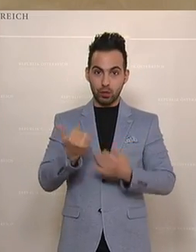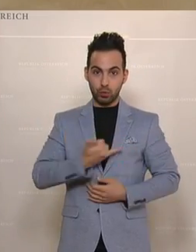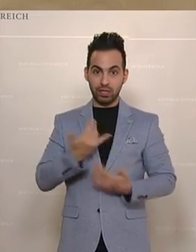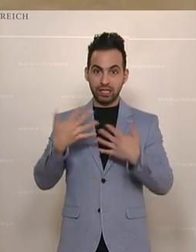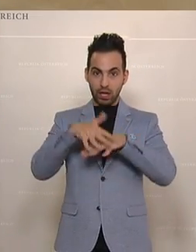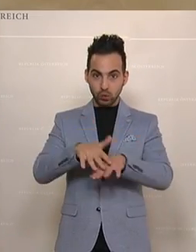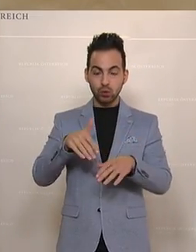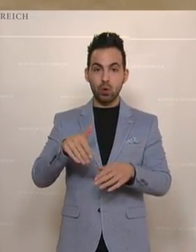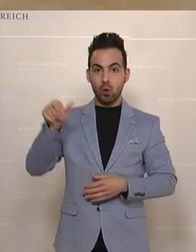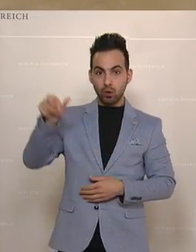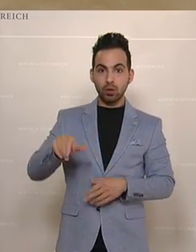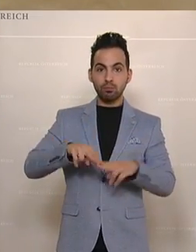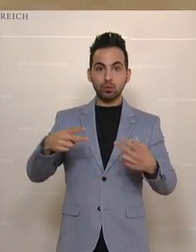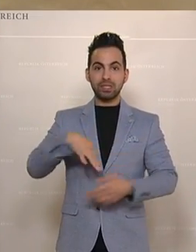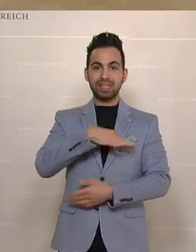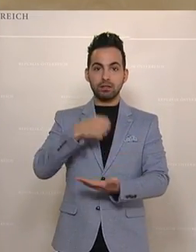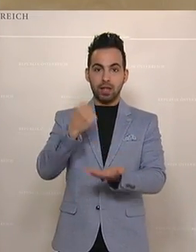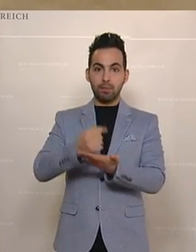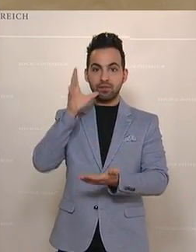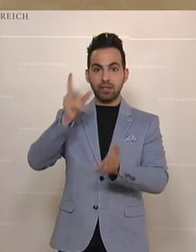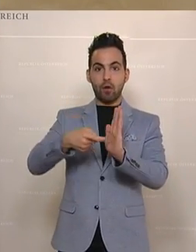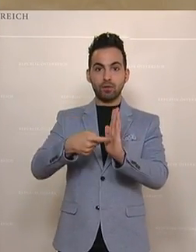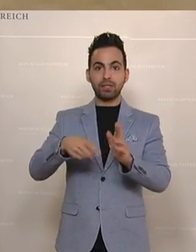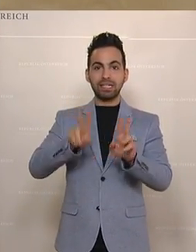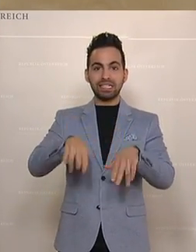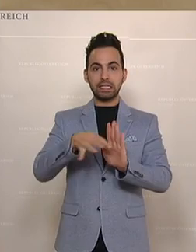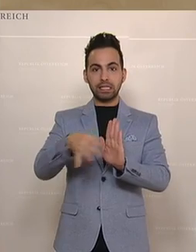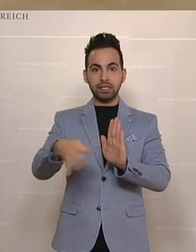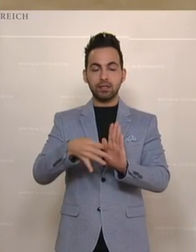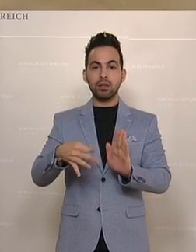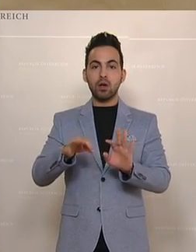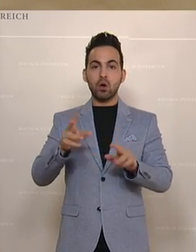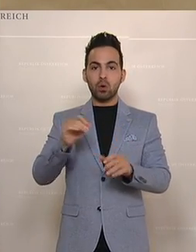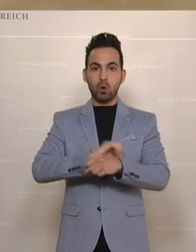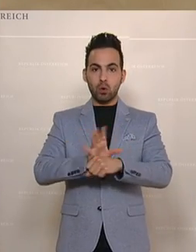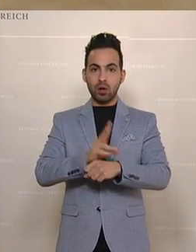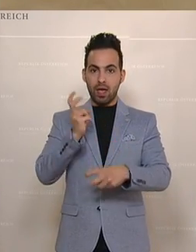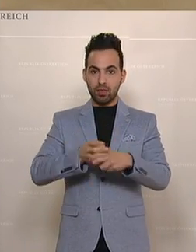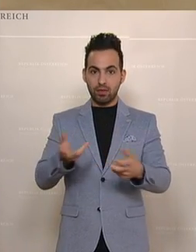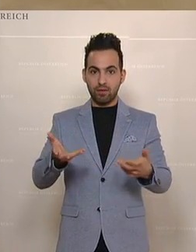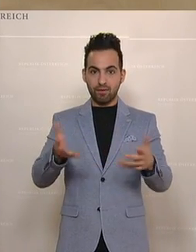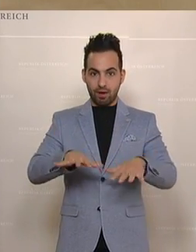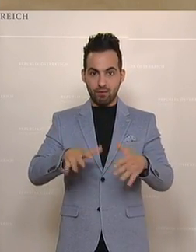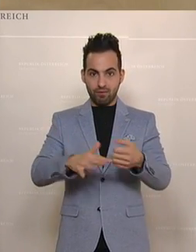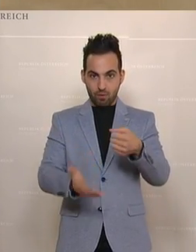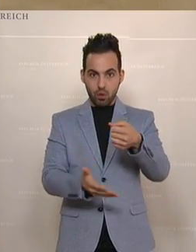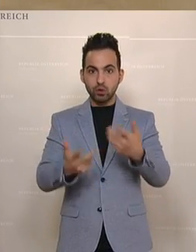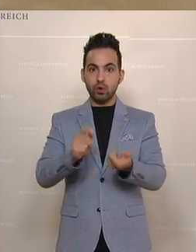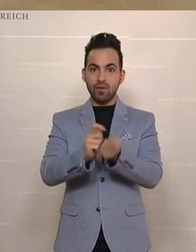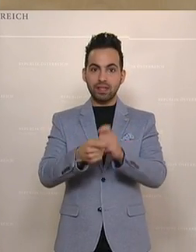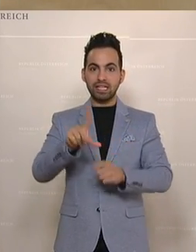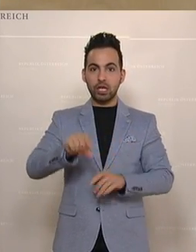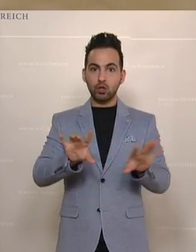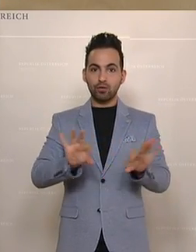und Integration im Bundeskanzleramt wird aufgefordert, die Richtlinien des Corona-Familie-Härtefonds dahingehend zu ändern, dass geringfügig